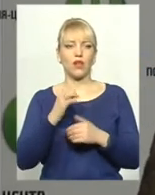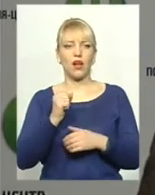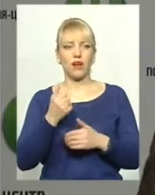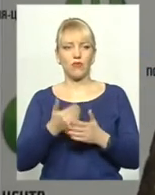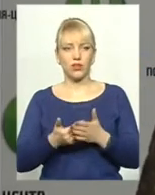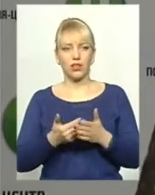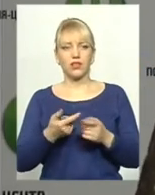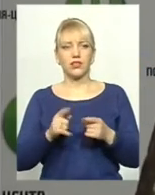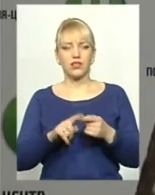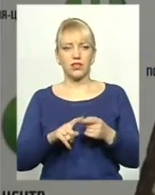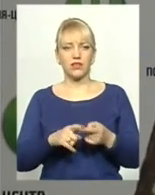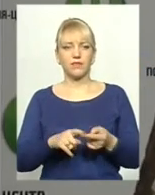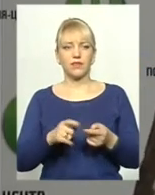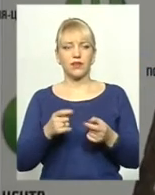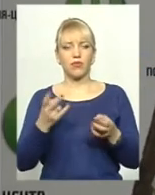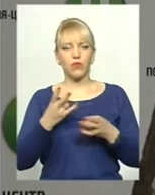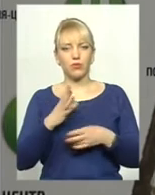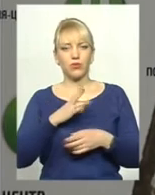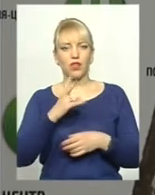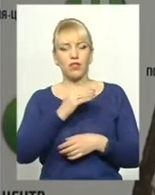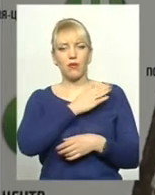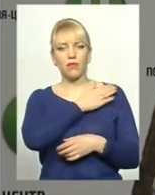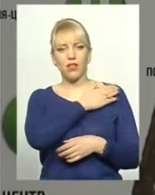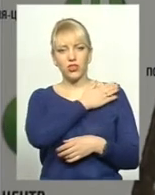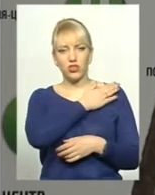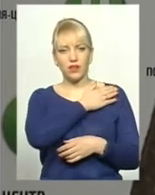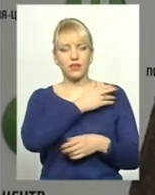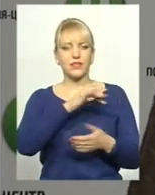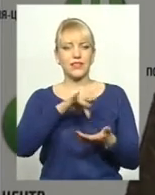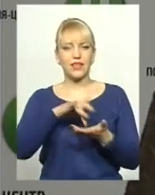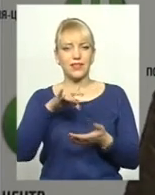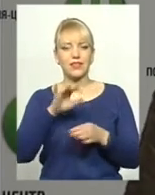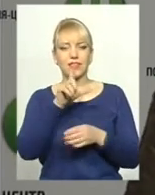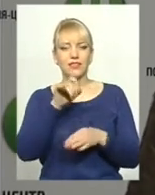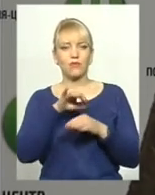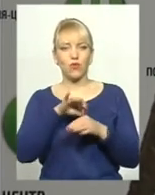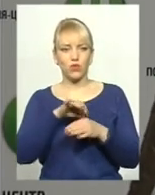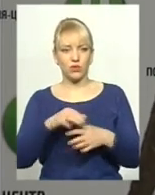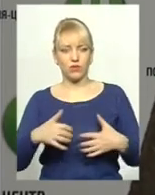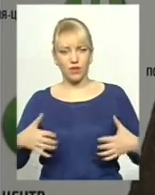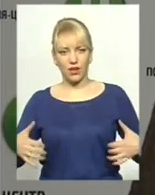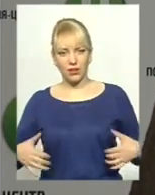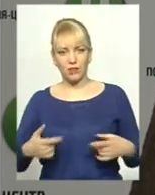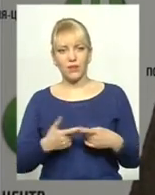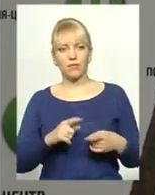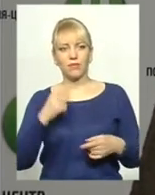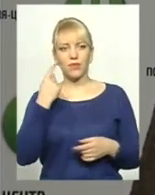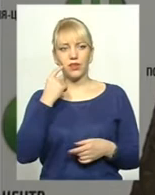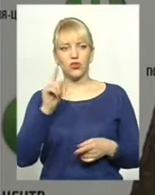врешті-решт це мало б лягти на плечі саме центру поводження з тваринами. Мені дуже прикро, що це все